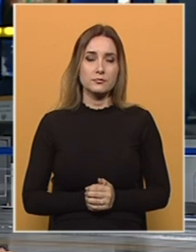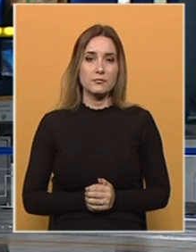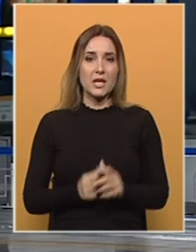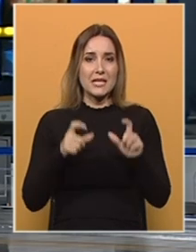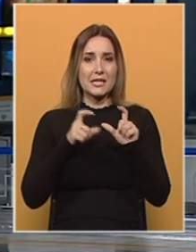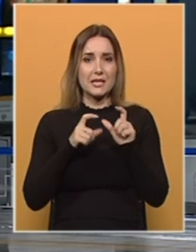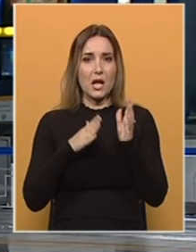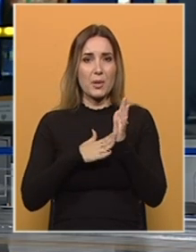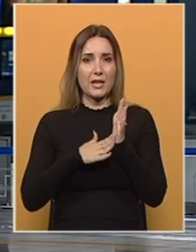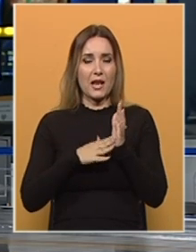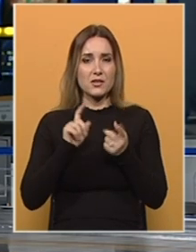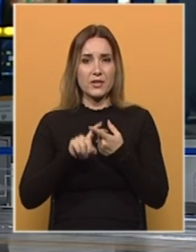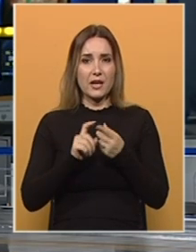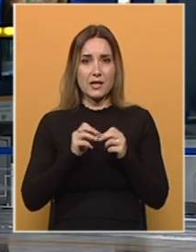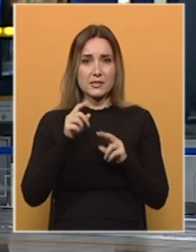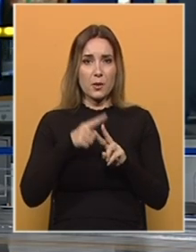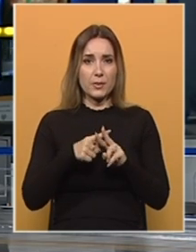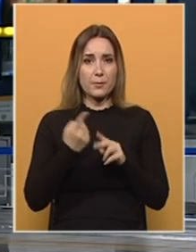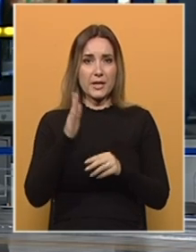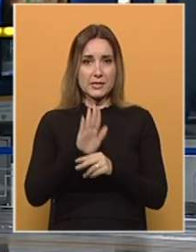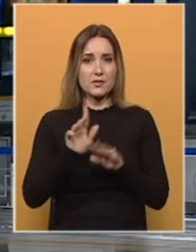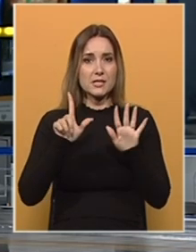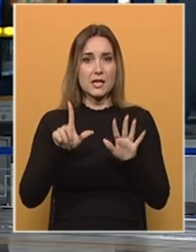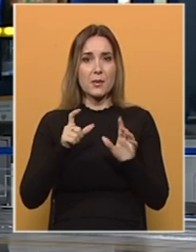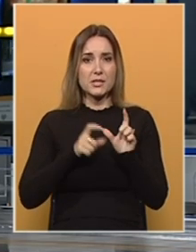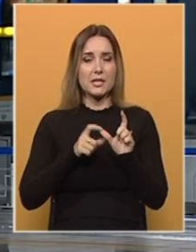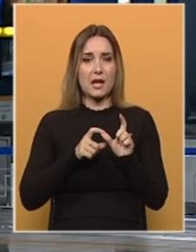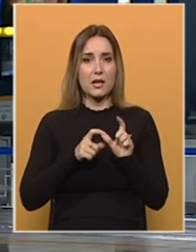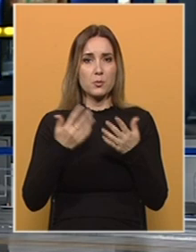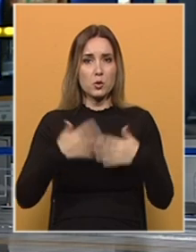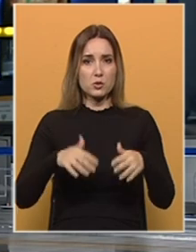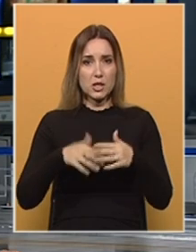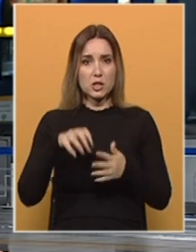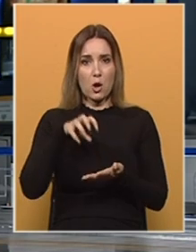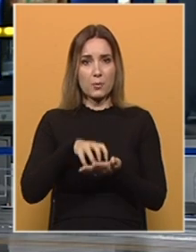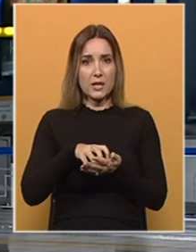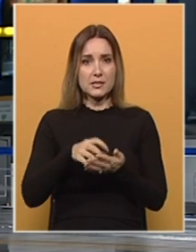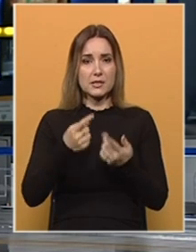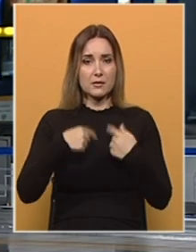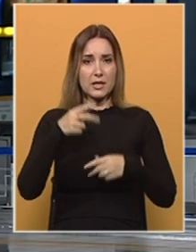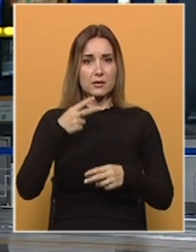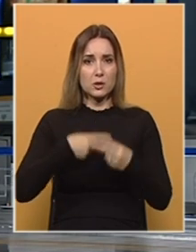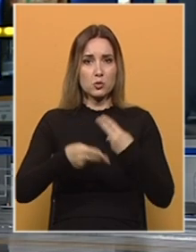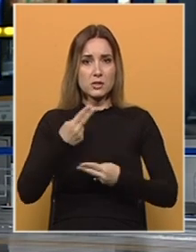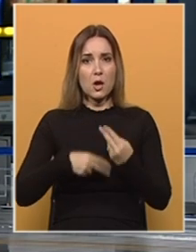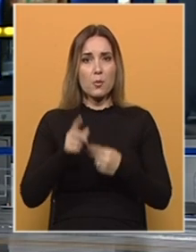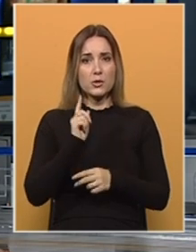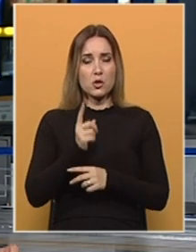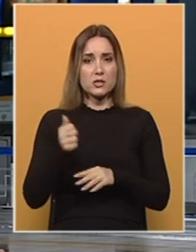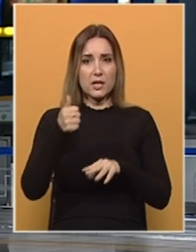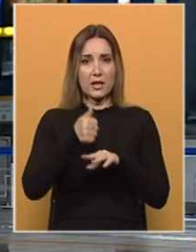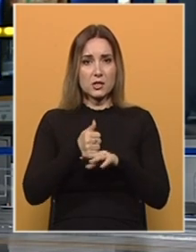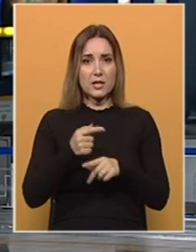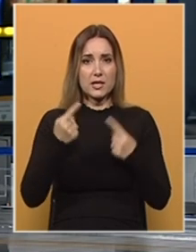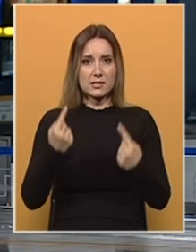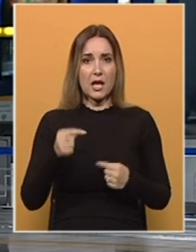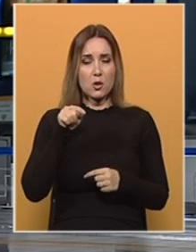Sindikat Metalaca Federacije BiH i predstavnici sedam sindikalnih poduzeća iz oblasti namjenske industrije upozorili su nadležne da